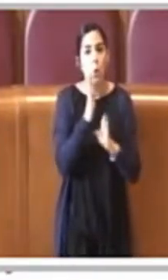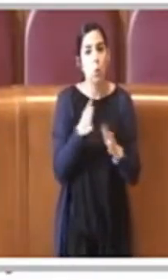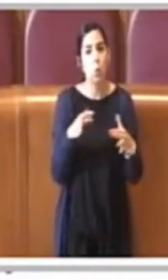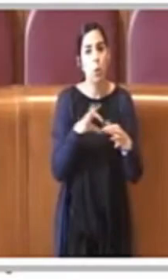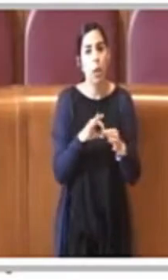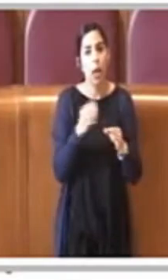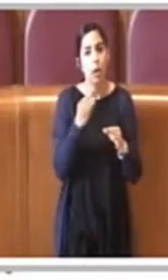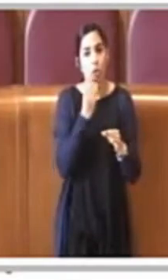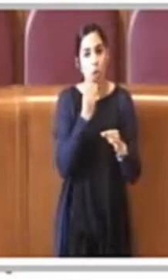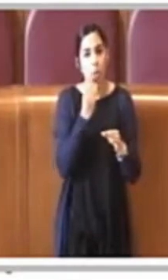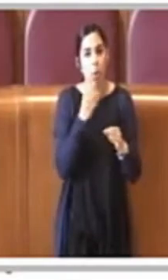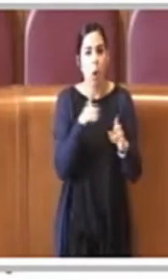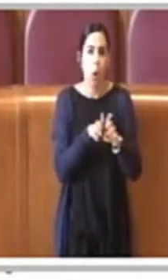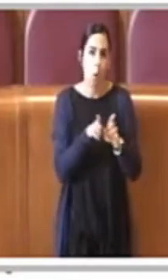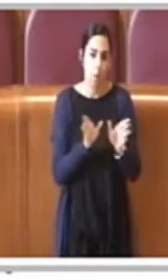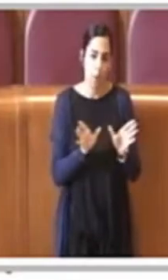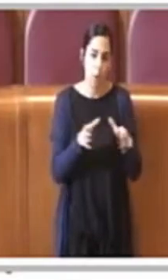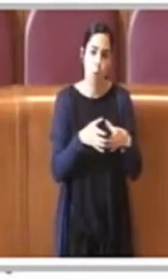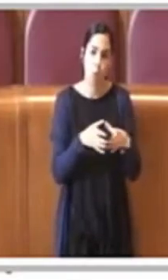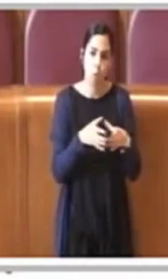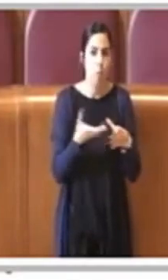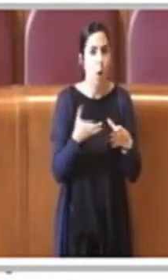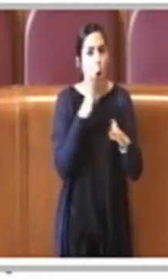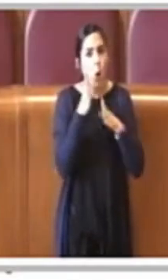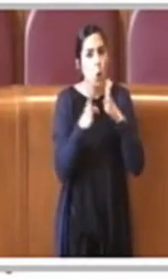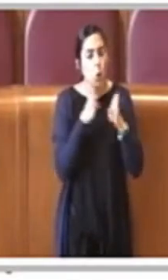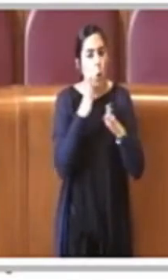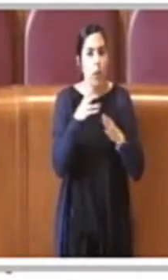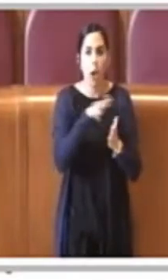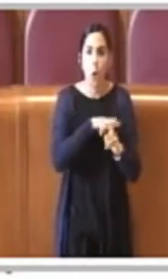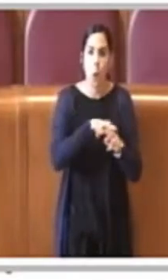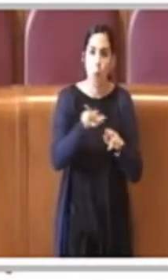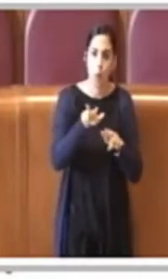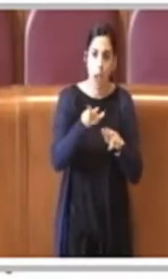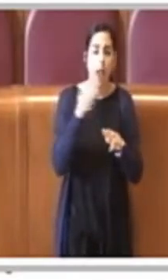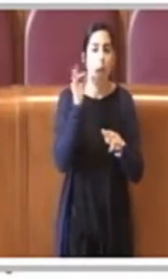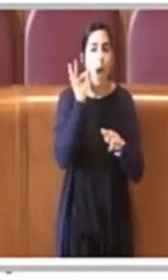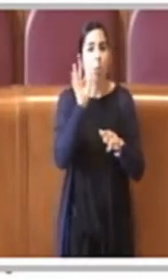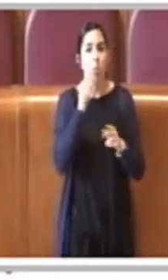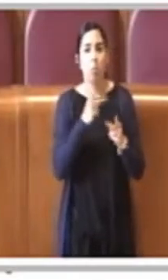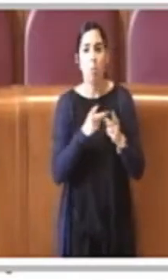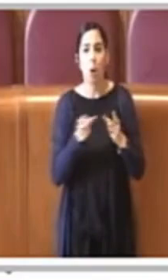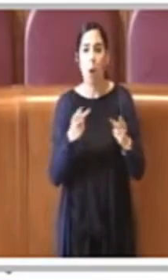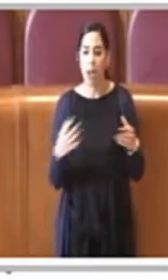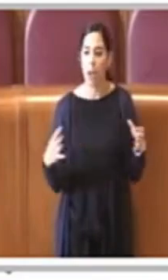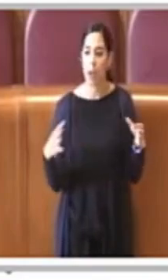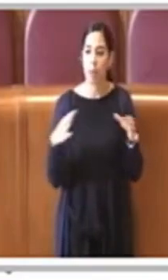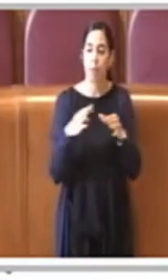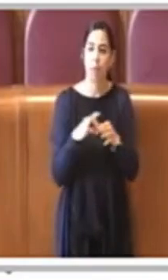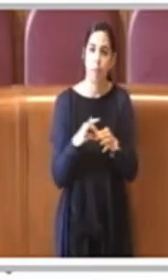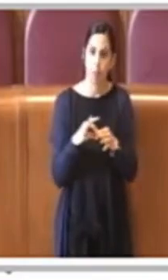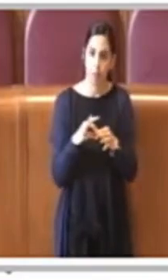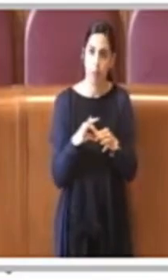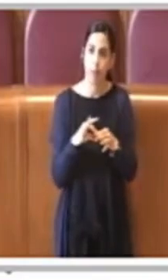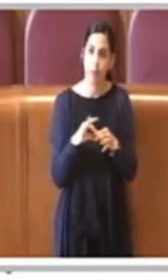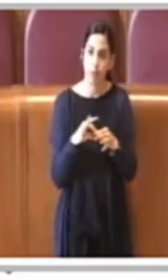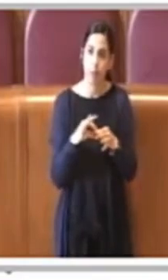come organismo appunto di consulta comunale proprio per cercare di unire e di creare questa